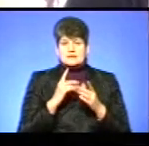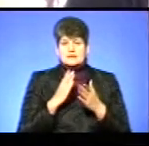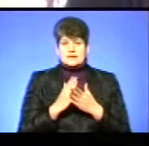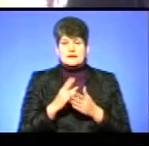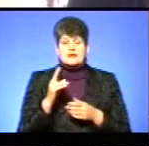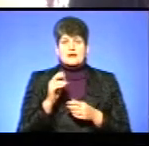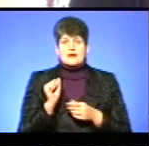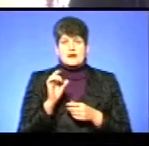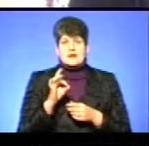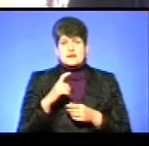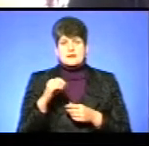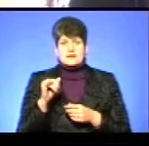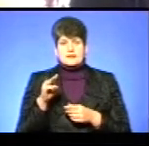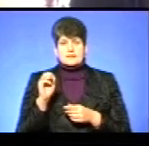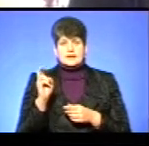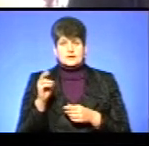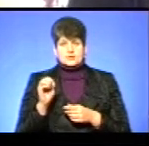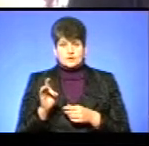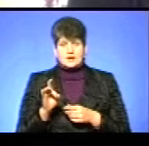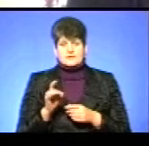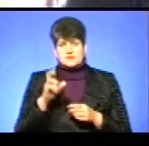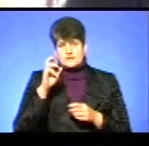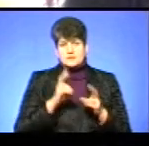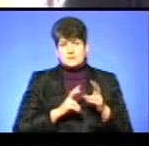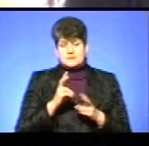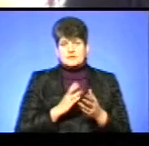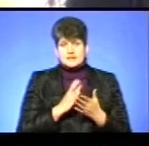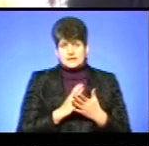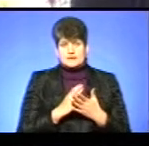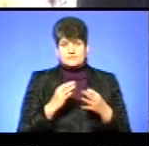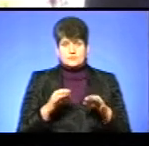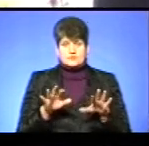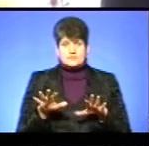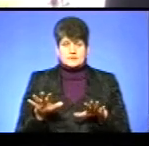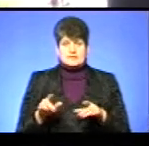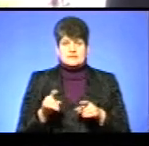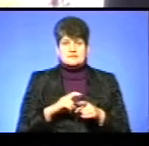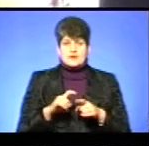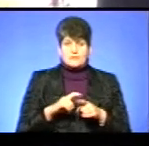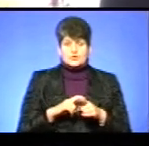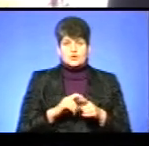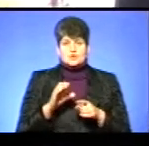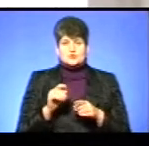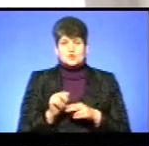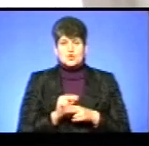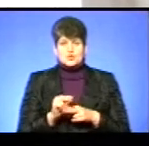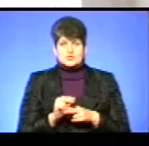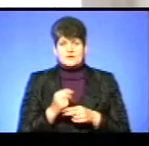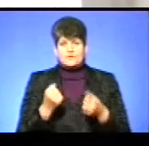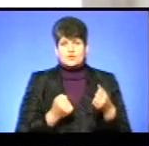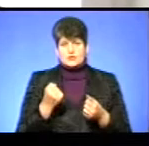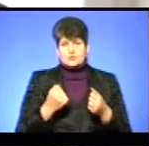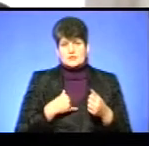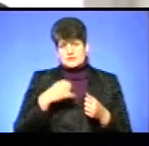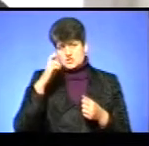архітектора вільно, а в комунальній підприємстві є вакансії лето зварювальників, слюсерів, водіїв. У нас в комунальній